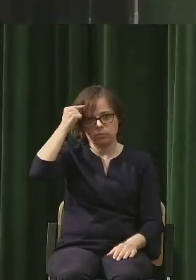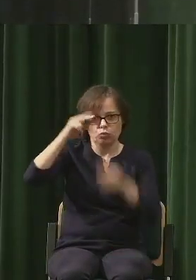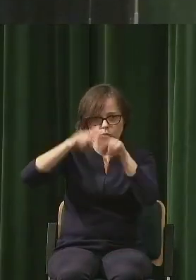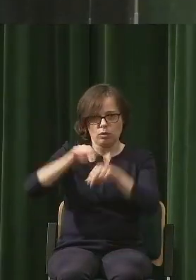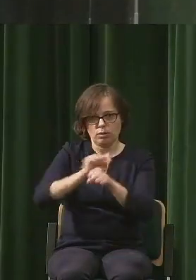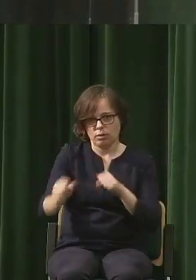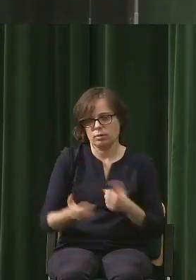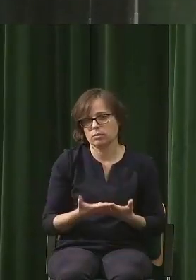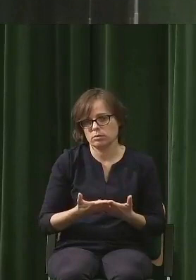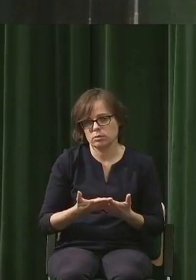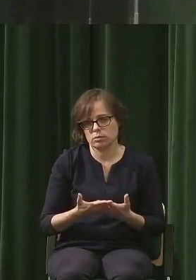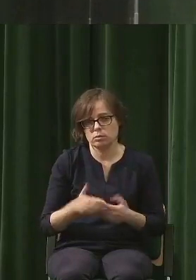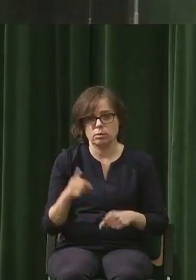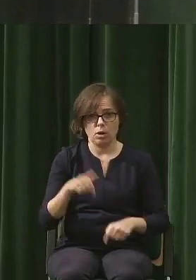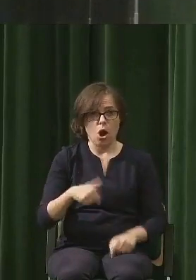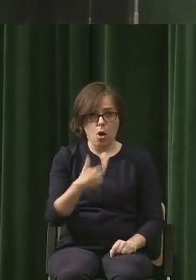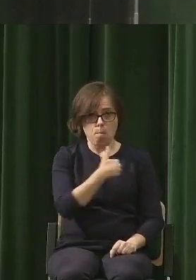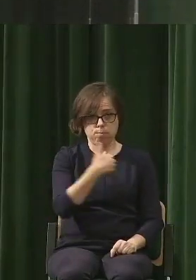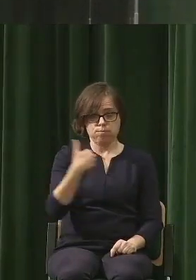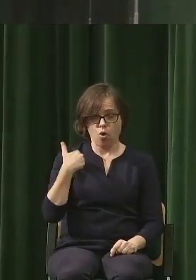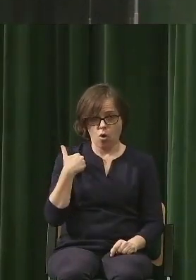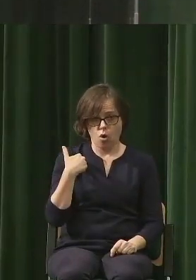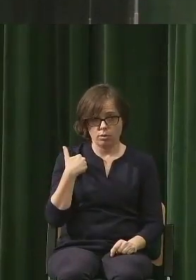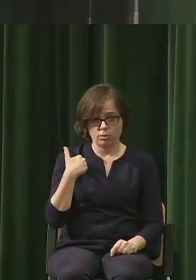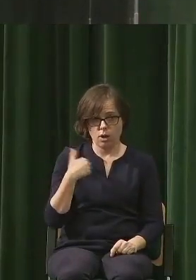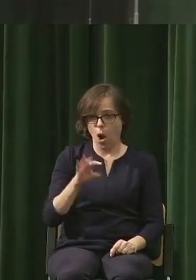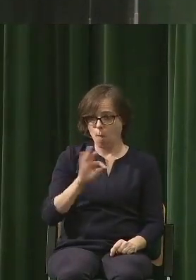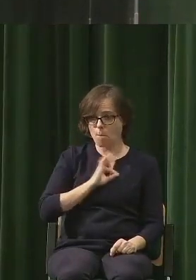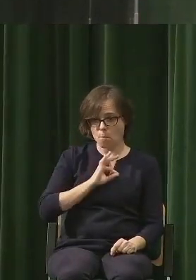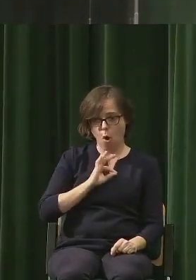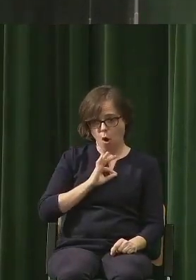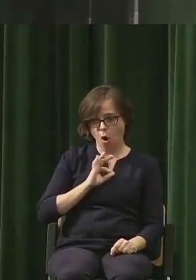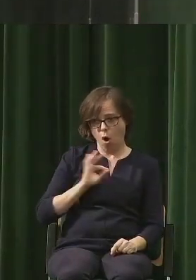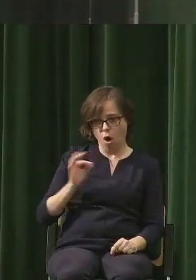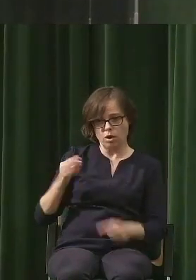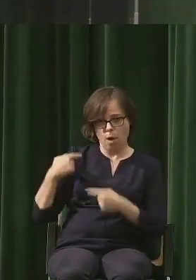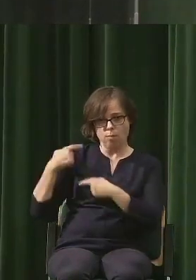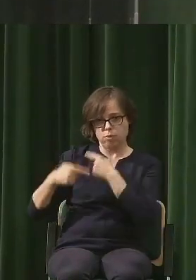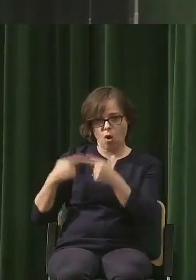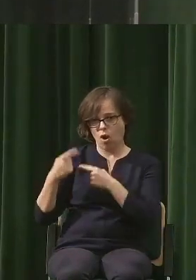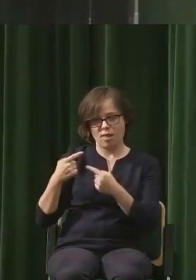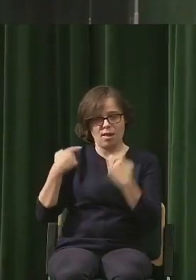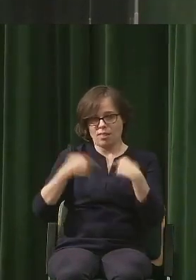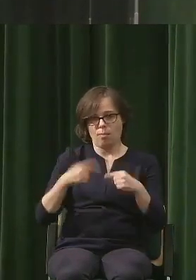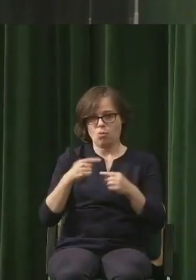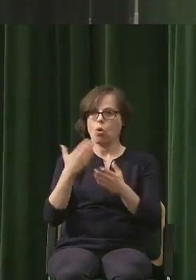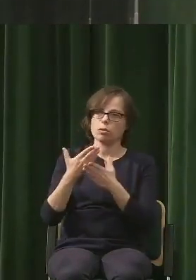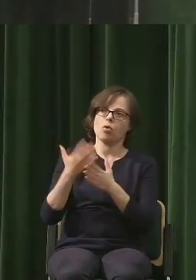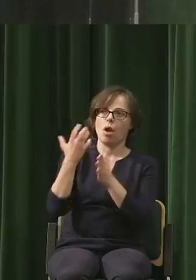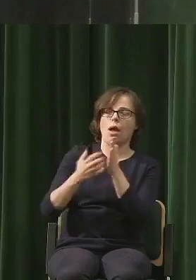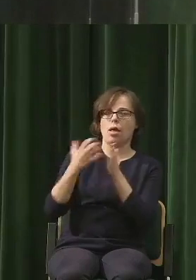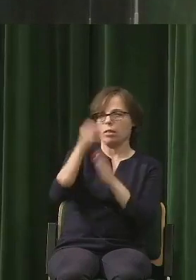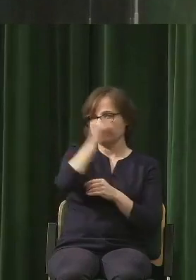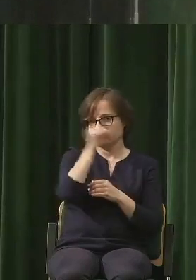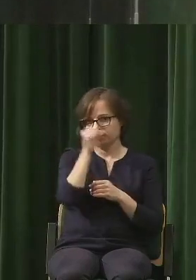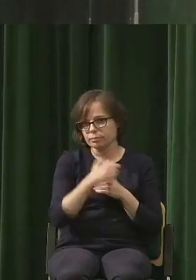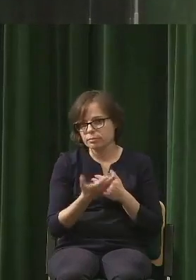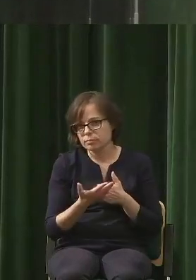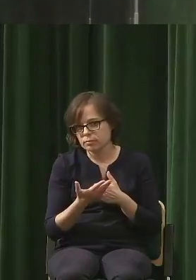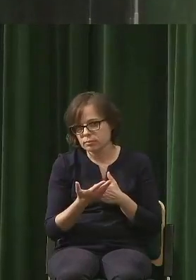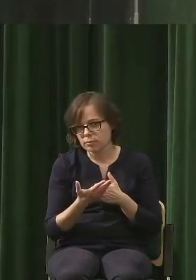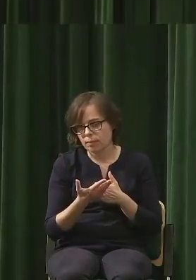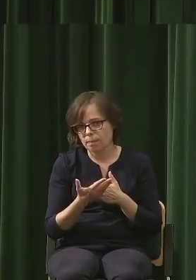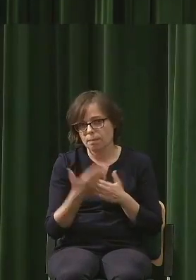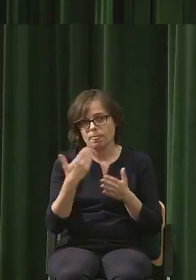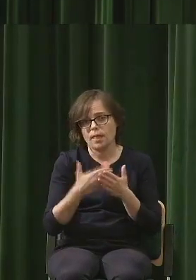jeszcze w moim pokoleniu, w naszym w ogóle prawie nie było, znaczy było tylko ple, ple, ple. I w związku z tym, no